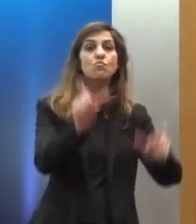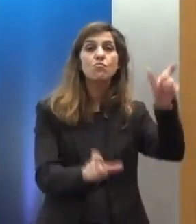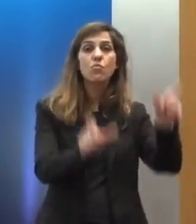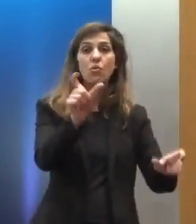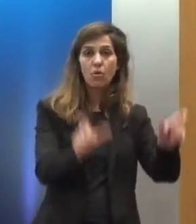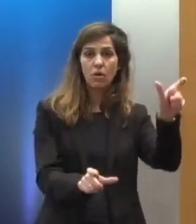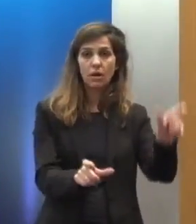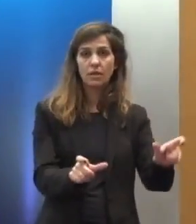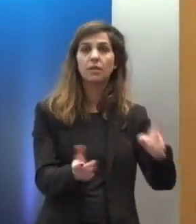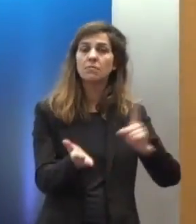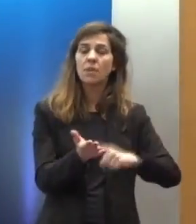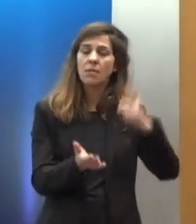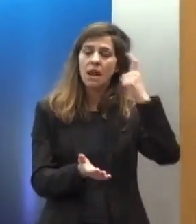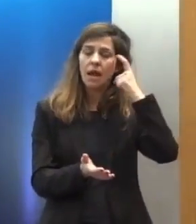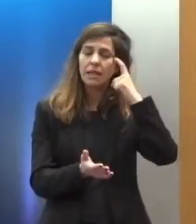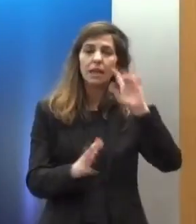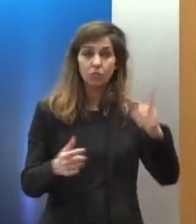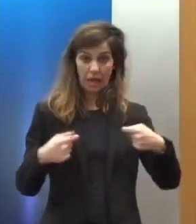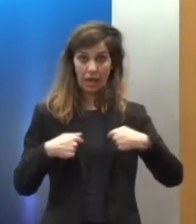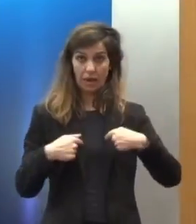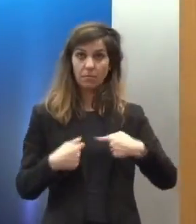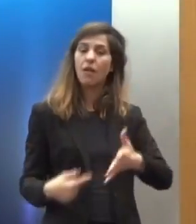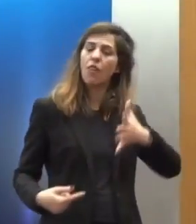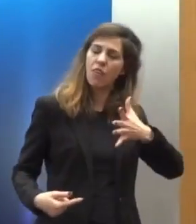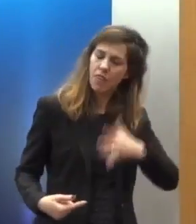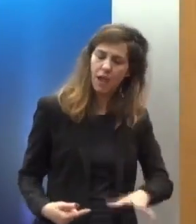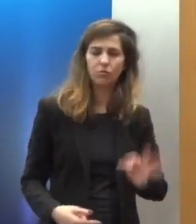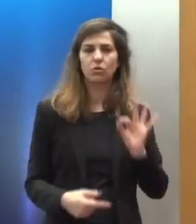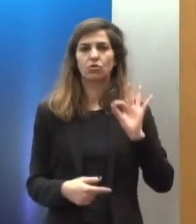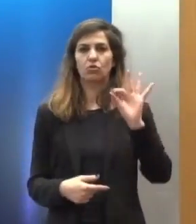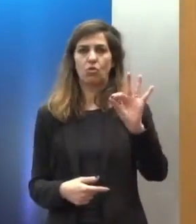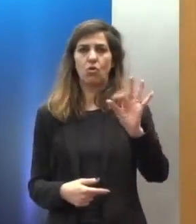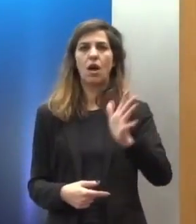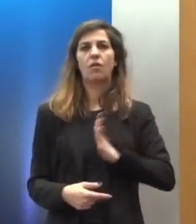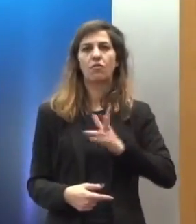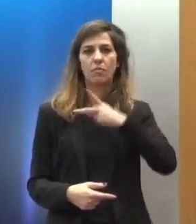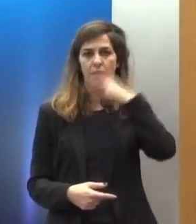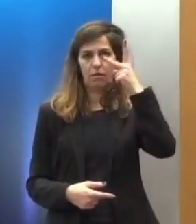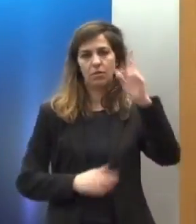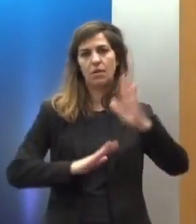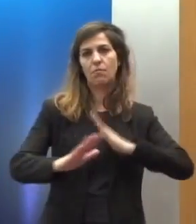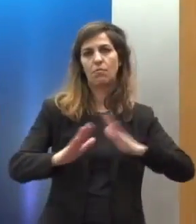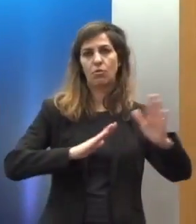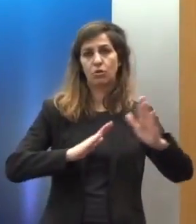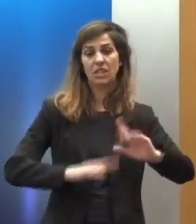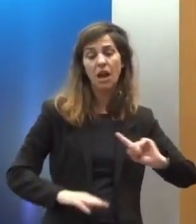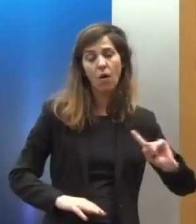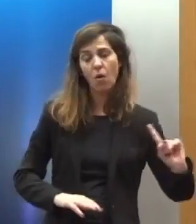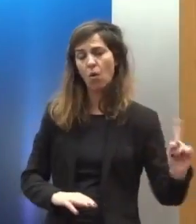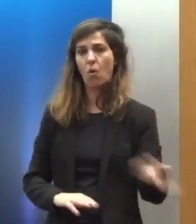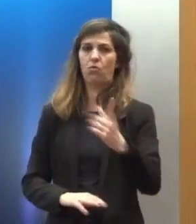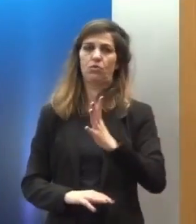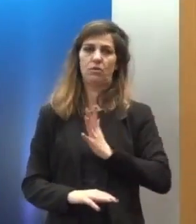πολιτική μας βούληση για την προστασία των ανθρωπίνων δικαιωμάτων για το σύνολο των πολιτών.